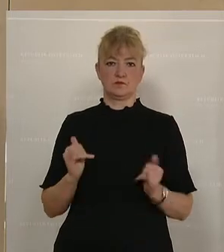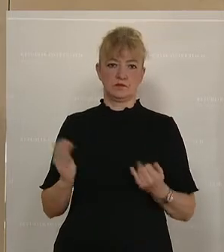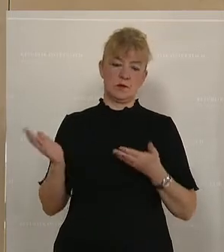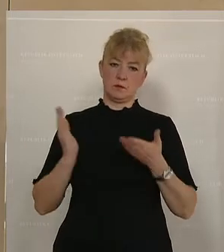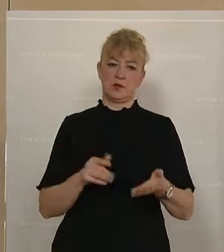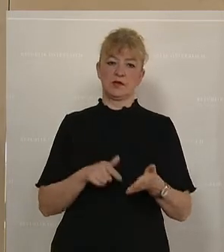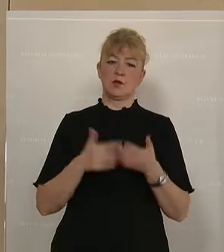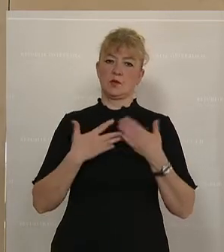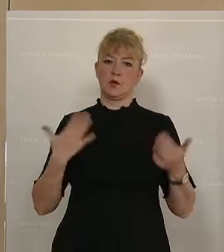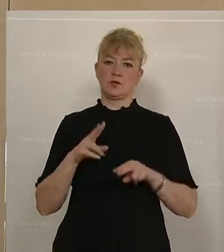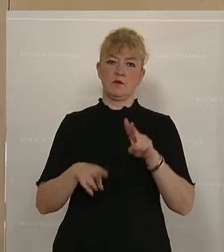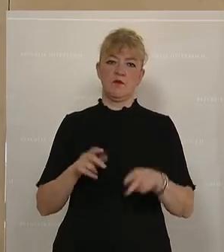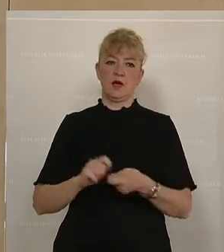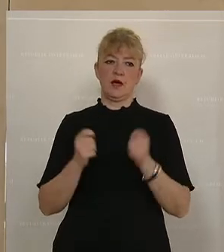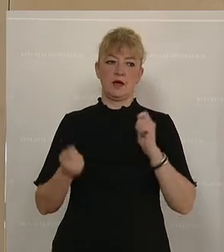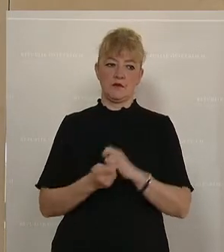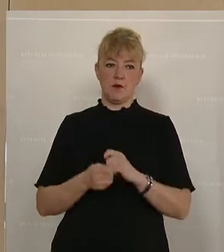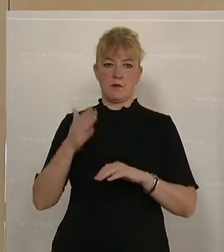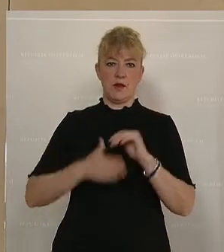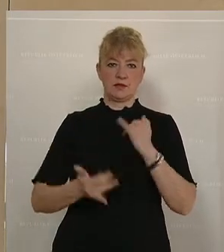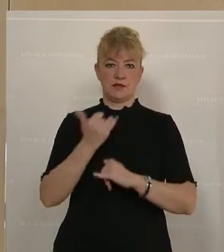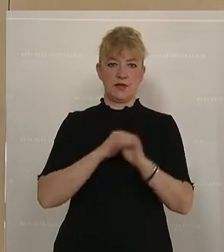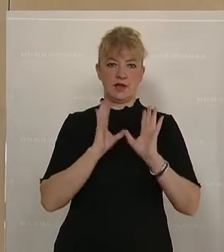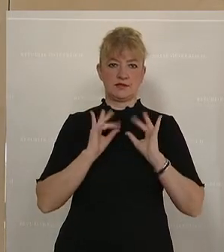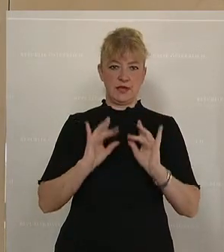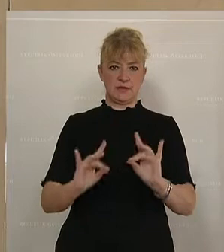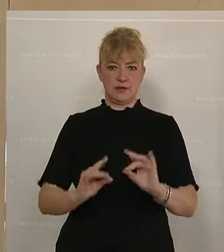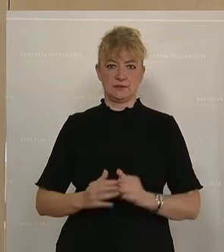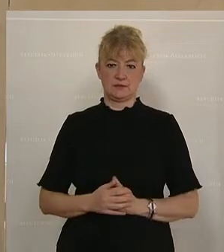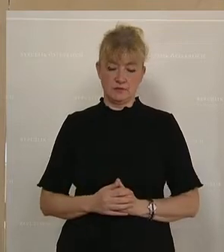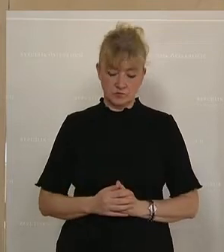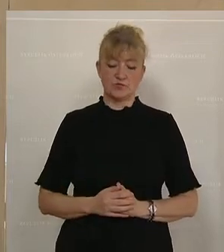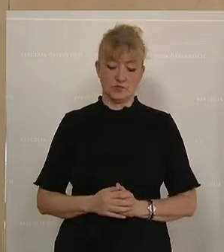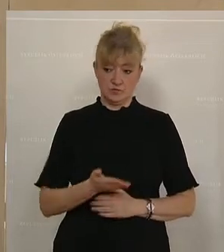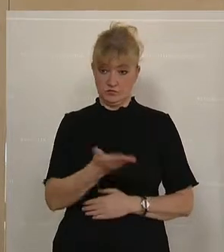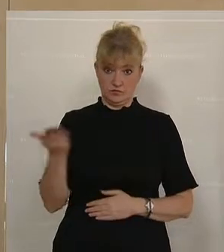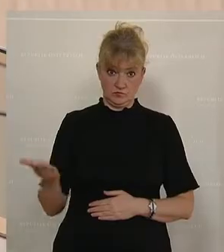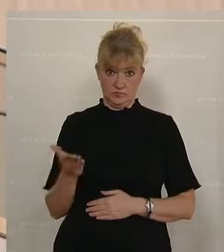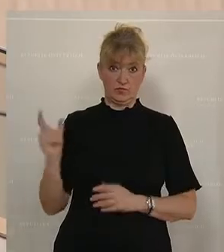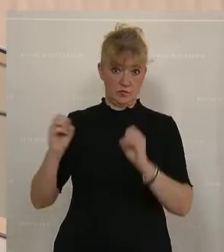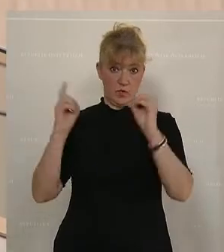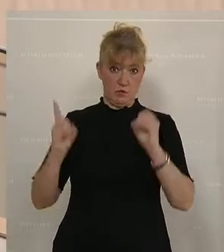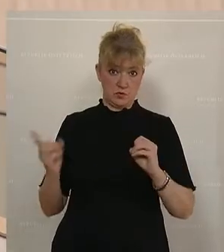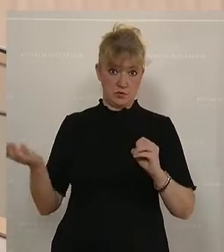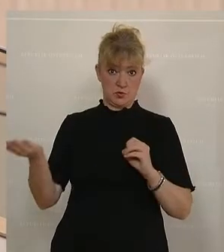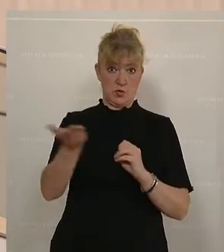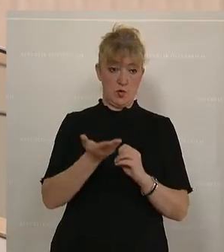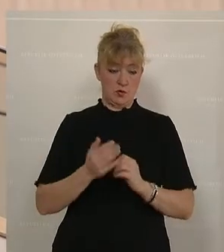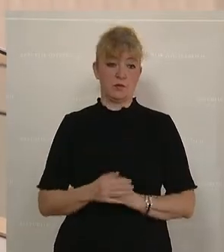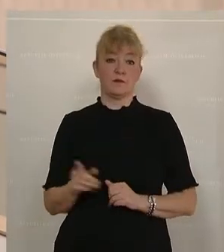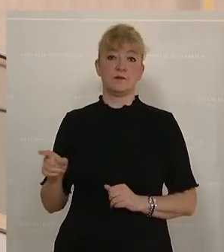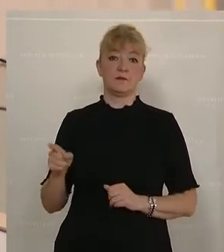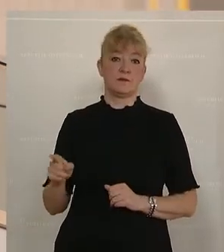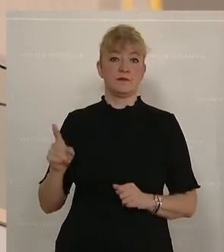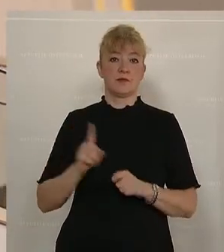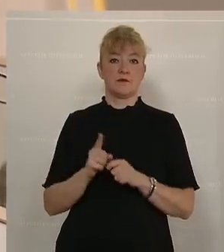größte Pflegereform der letzten Jahrzehnte. Und Sie, meine geschätzten Damen und Herren von der Opposition, Sie stehen